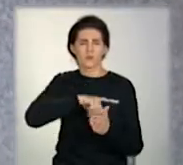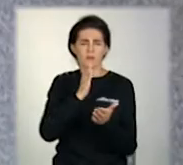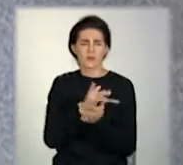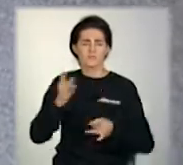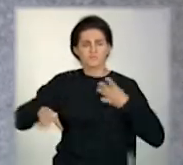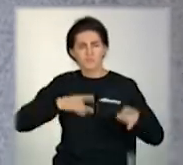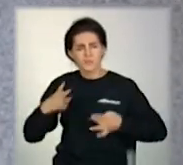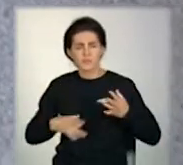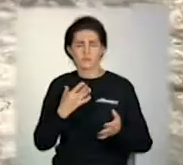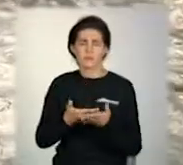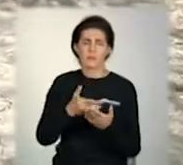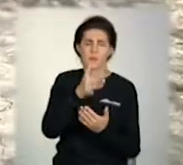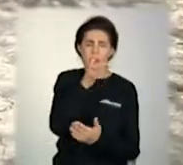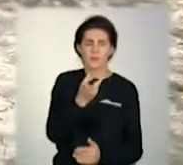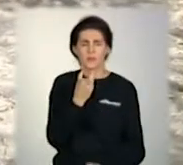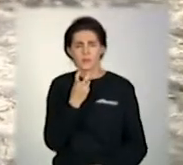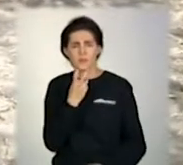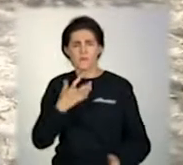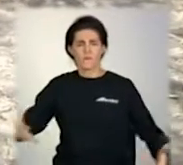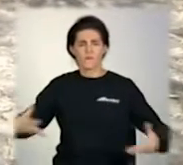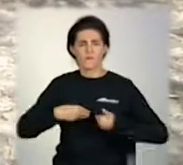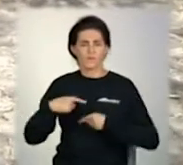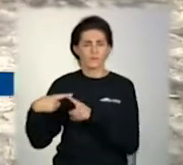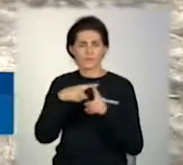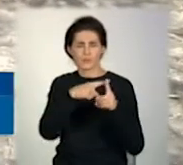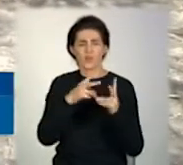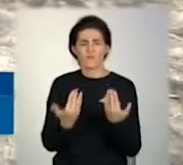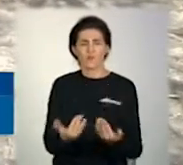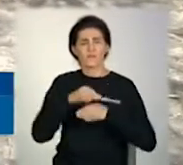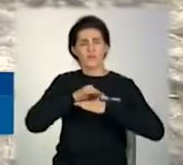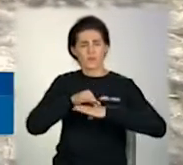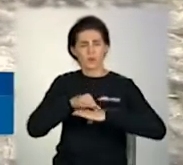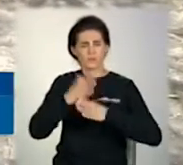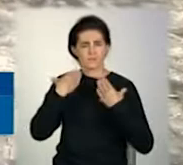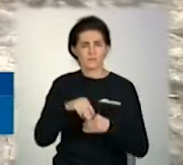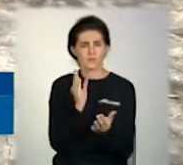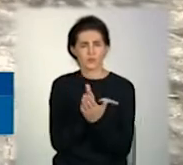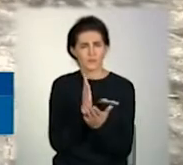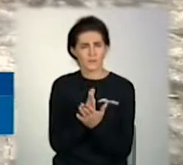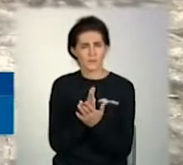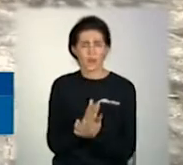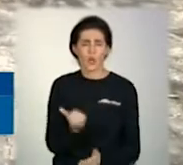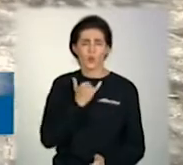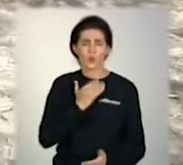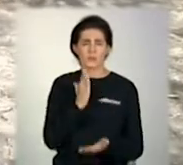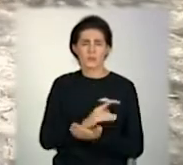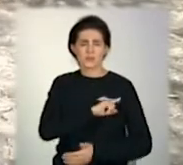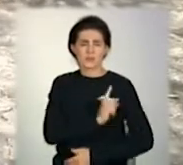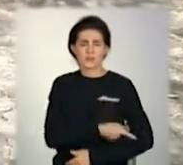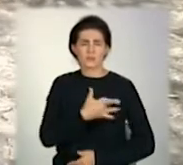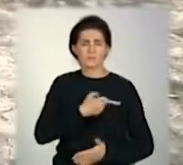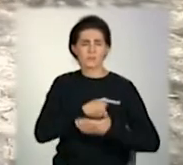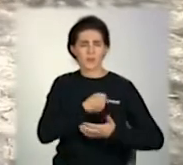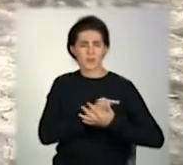Жарти, гумор, сміх, вони впливають позитивно як на фізіологічний стан, тобто в нас підсилюється серце биття,